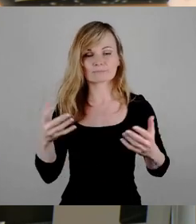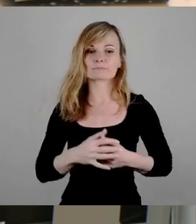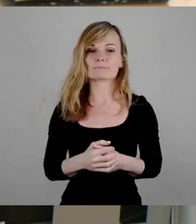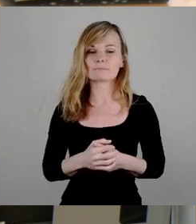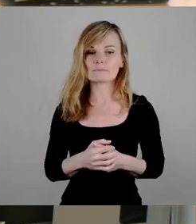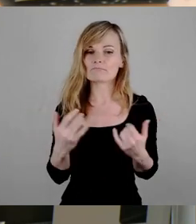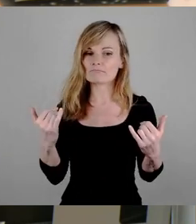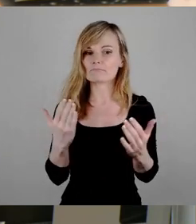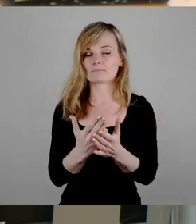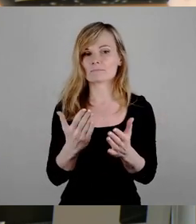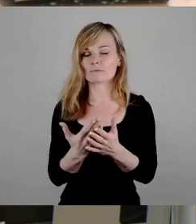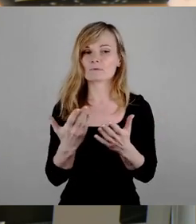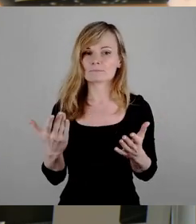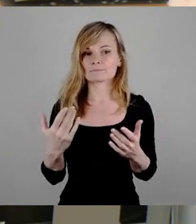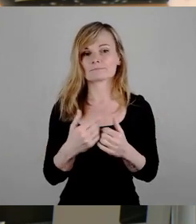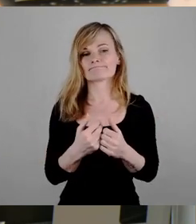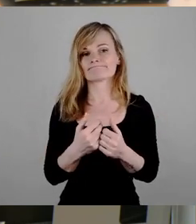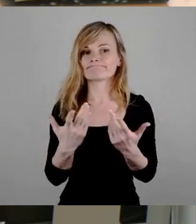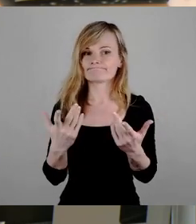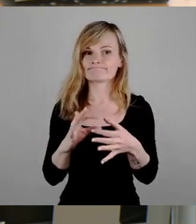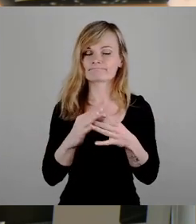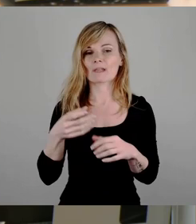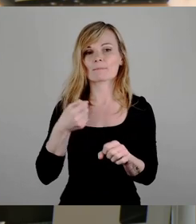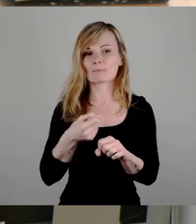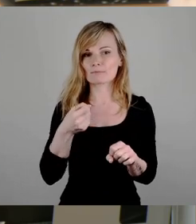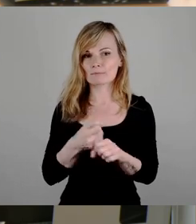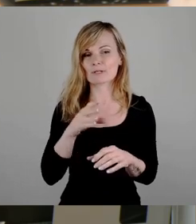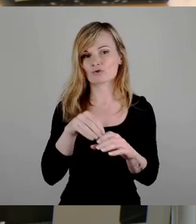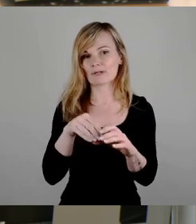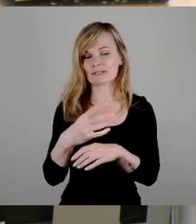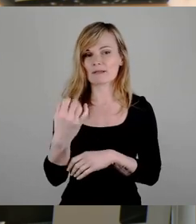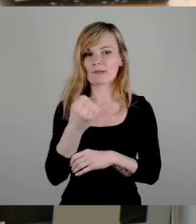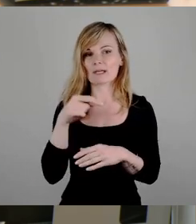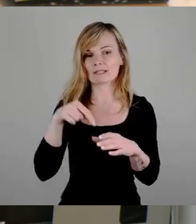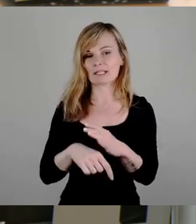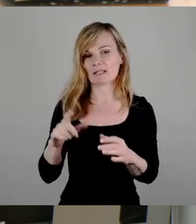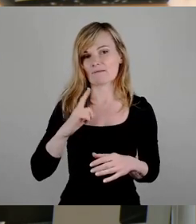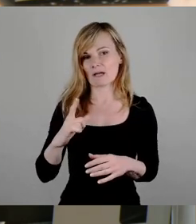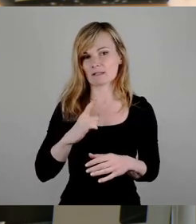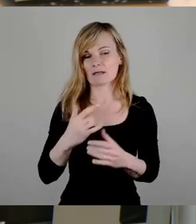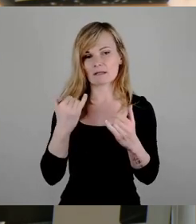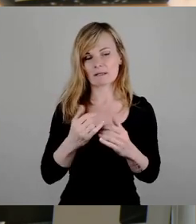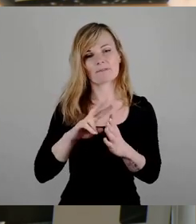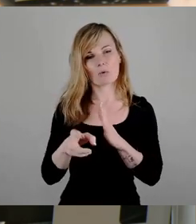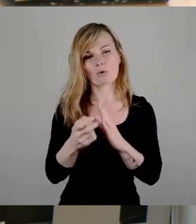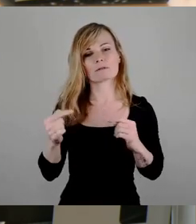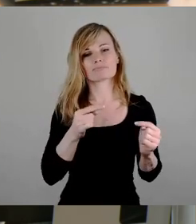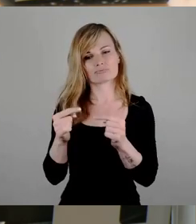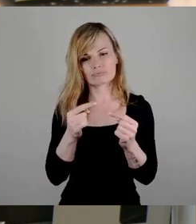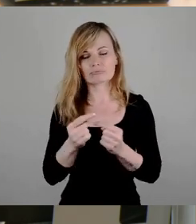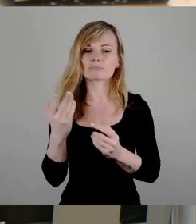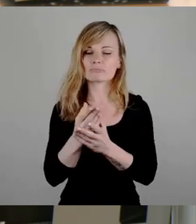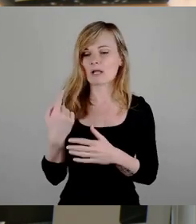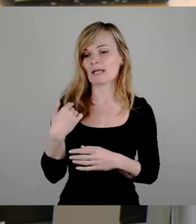schon wiederholt über das Pumpspeicherwerk Niederwarta hier im Rat diskutiert. Wir haben eine Aktuelle Stunde gehabt im letzten